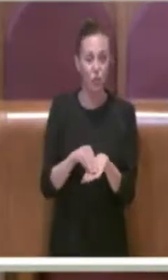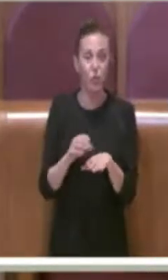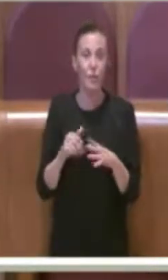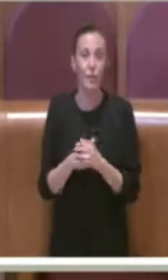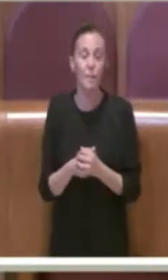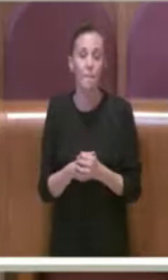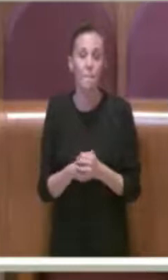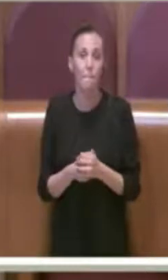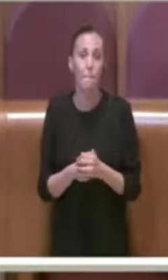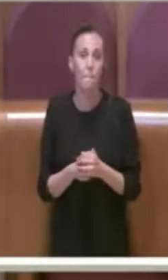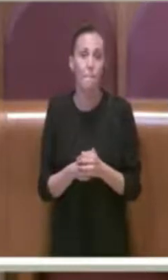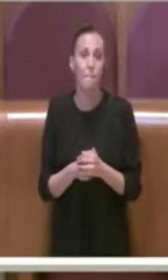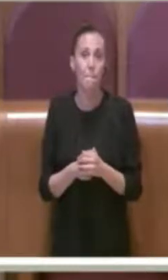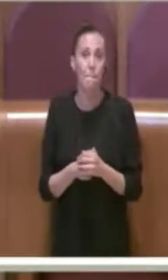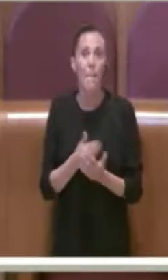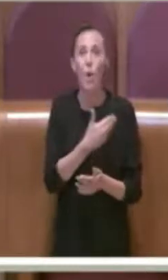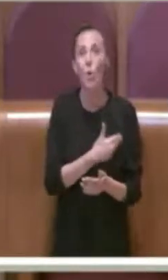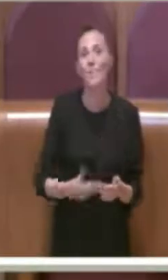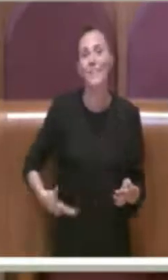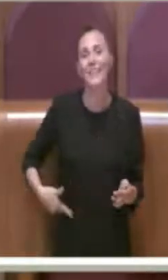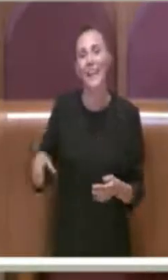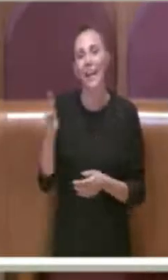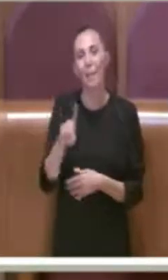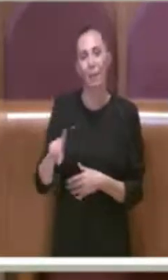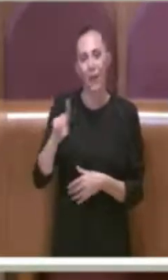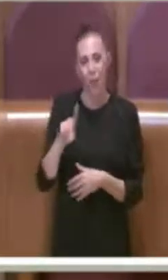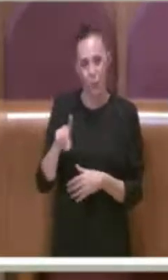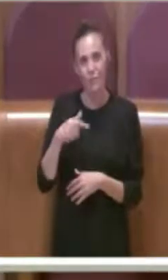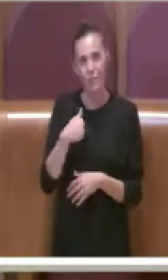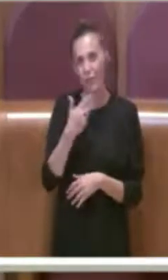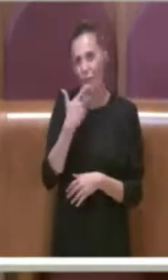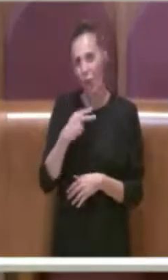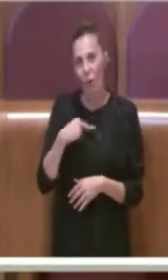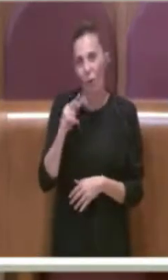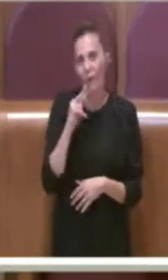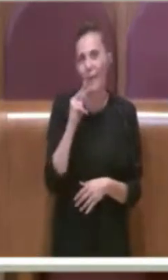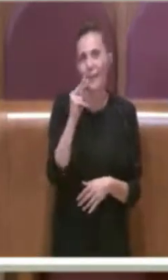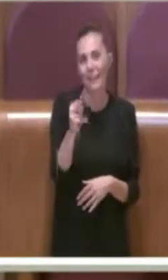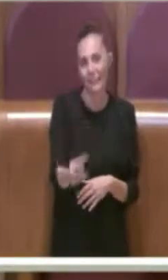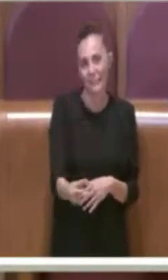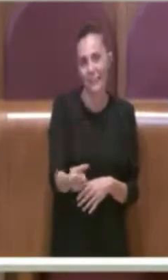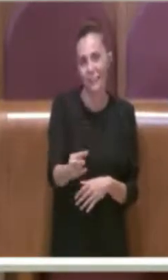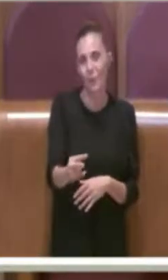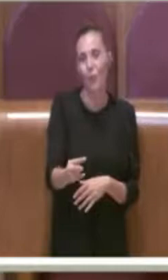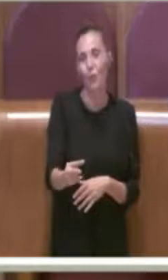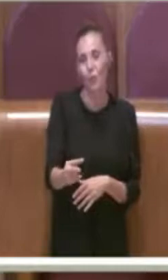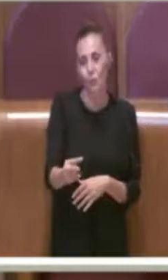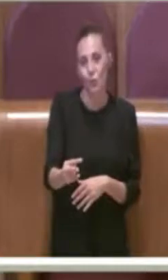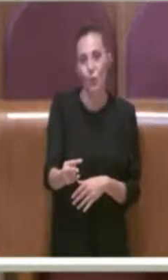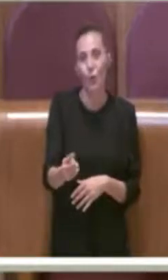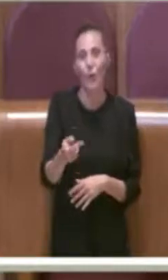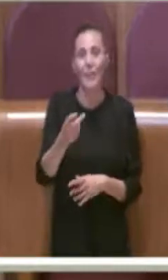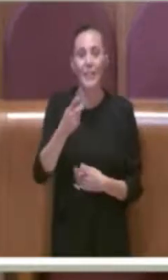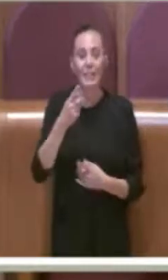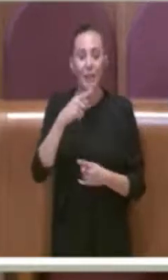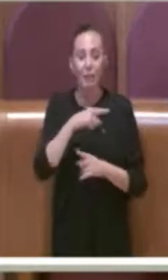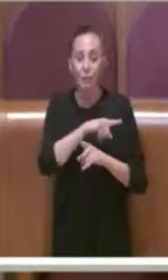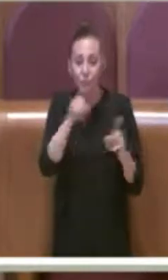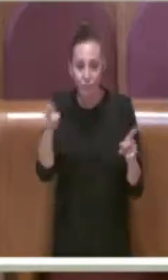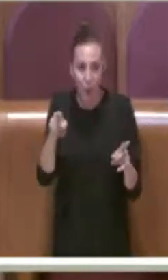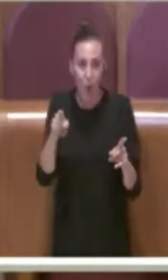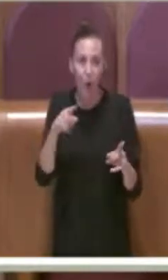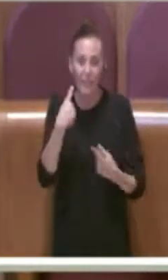consigliere Pelonzi che si dà una ricostruzione dei fatti un pochino